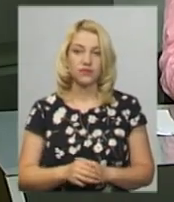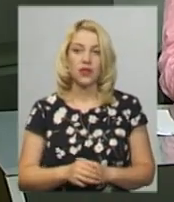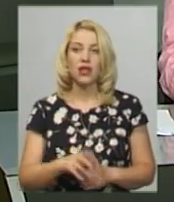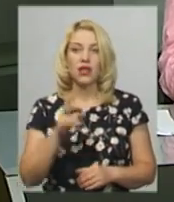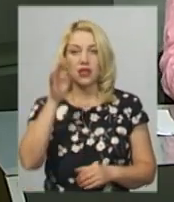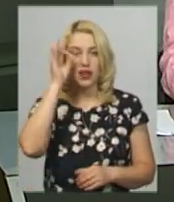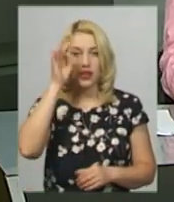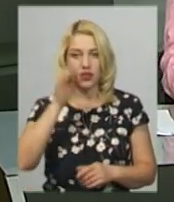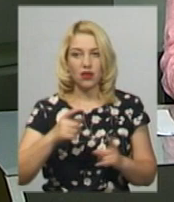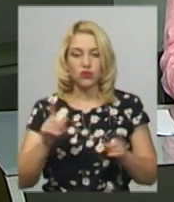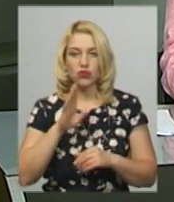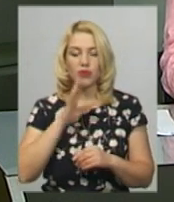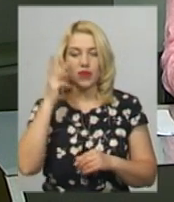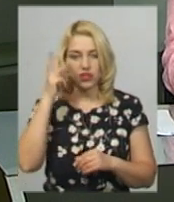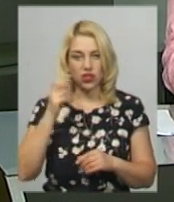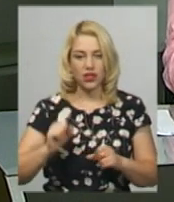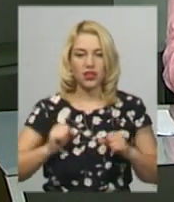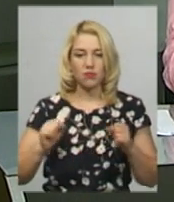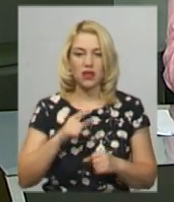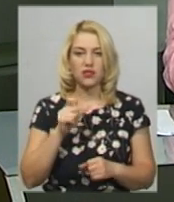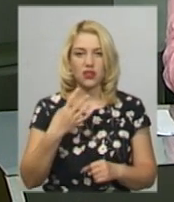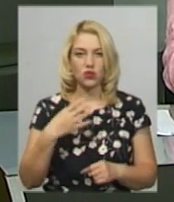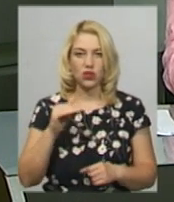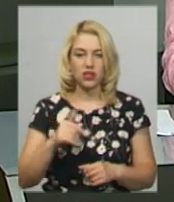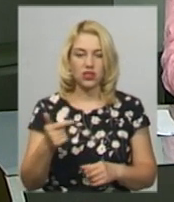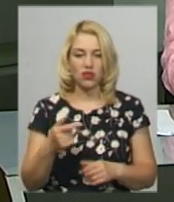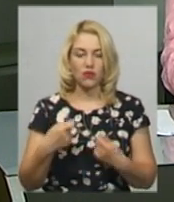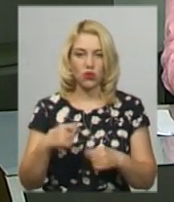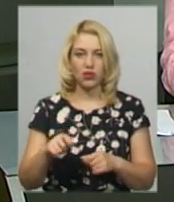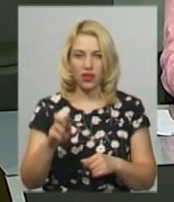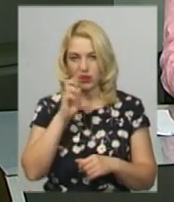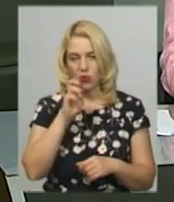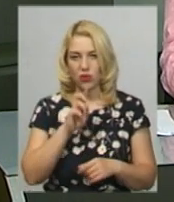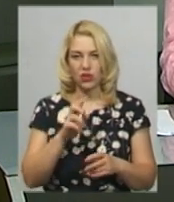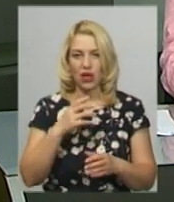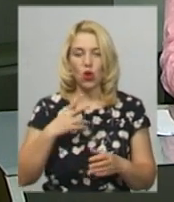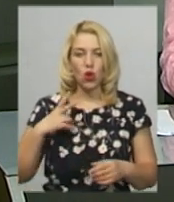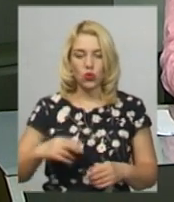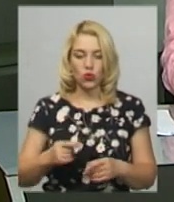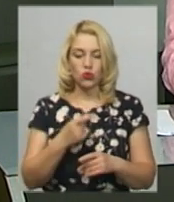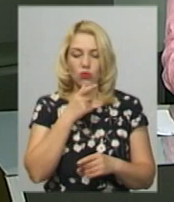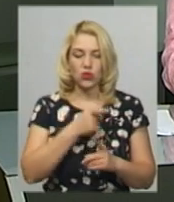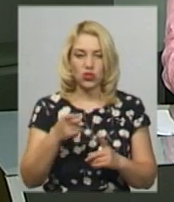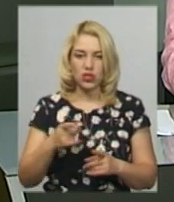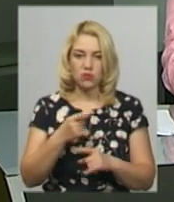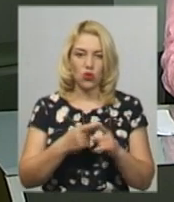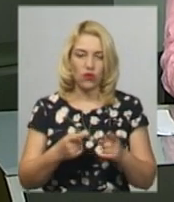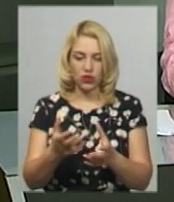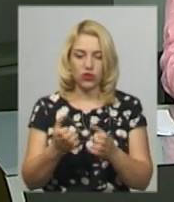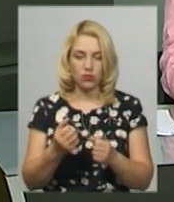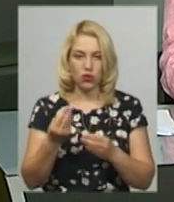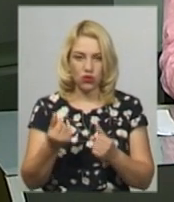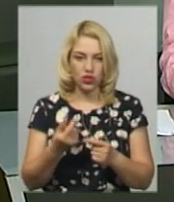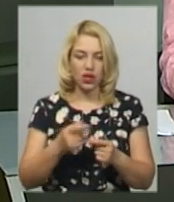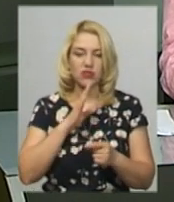Нагадаю, хмельничанка намагалася за 40 тисяч гривень продати до борделю доньку. Під час одержання половину обумовленої суми її викрили та